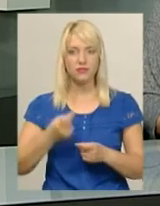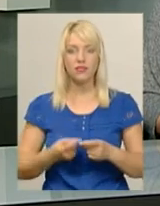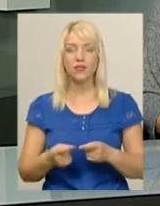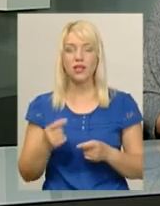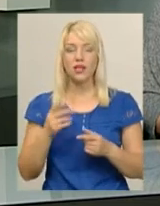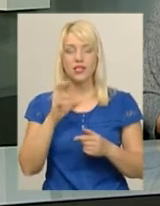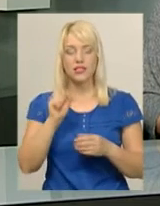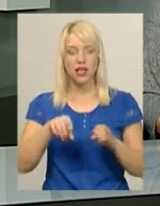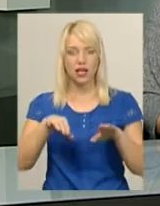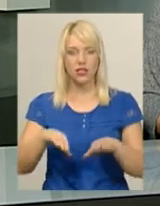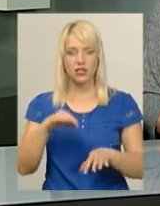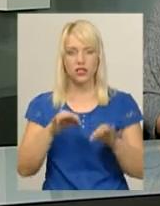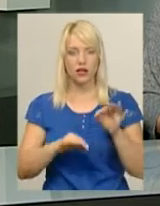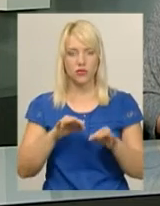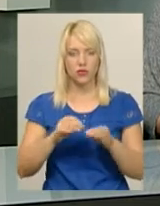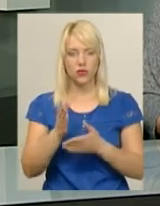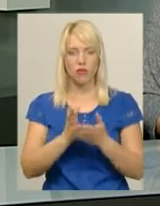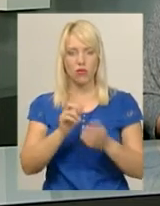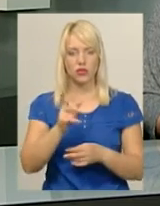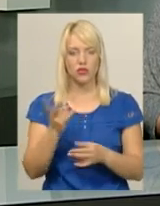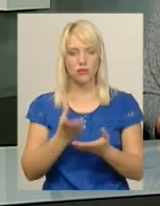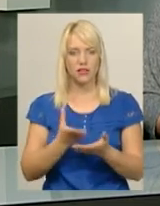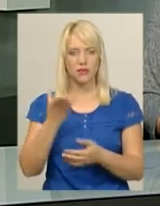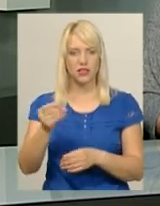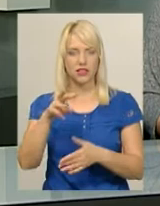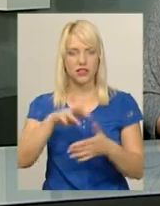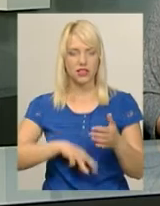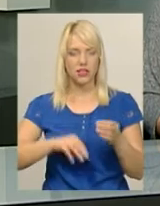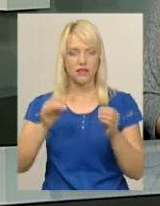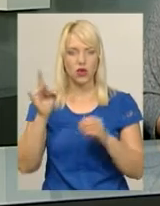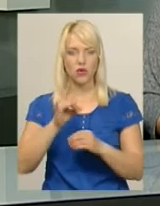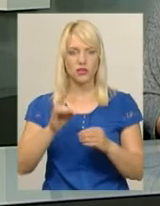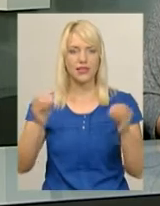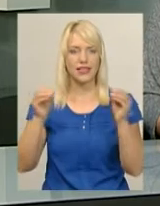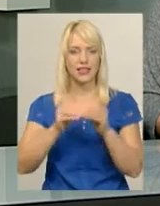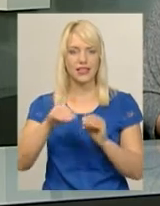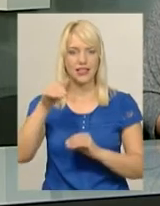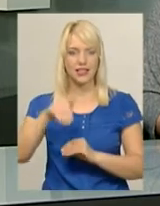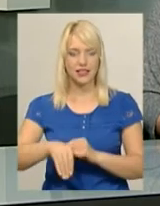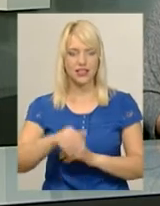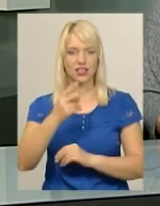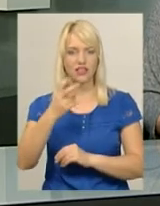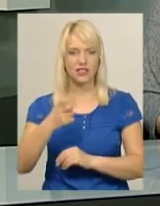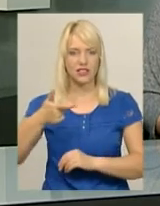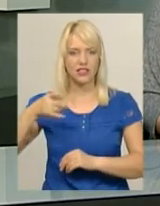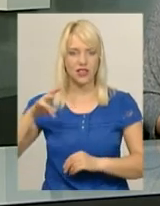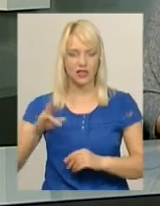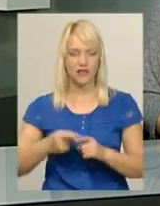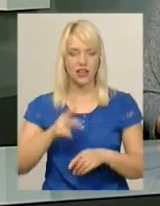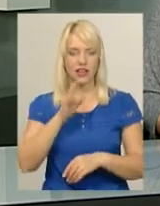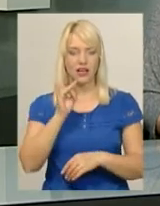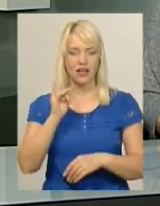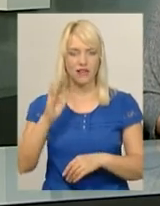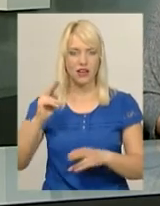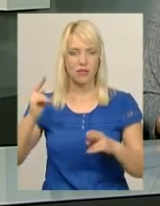За рішенням суду посадовець має сплатити штраф у розмірі 10 тисяч 200 гривень. Окрім того, Михайла Кривака на рік